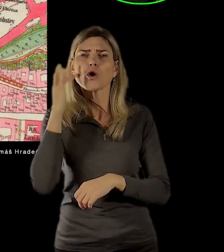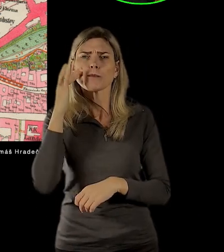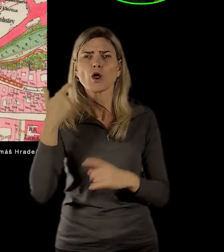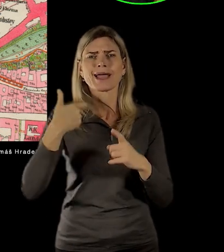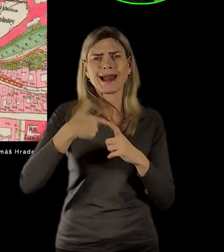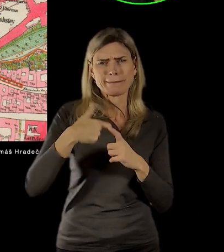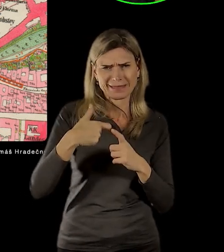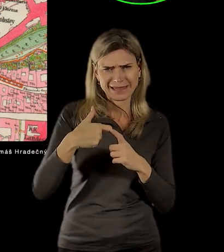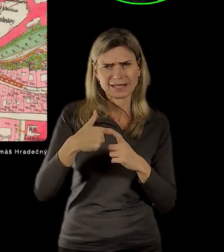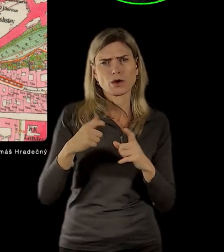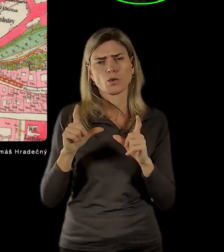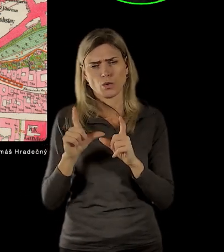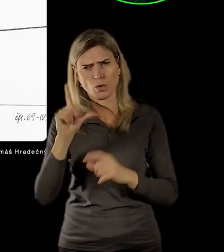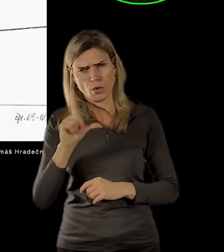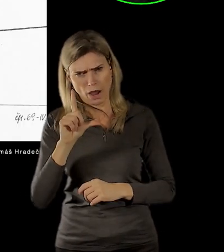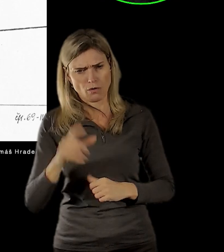Karlu Lurágovi.